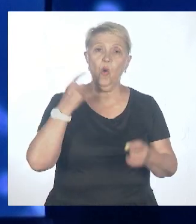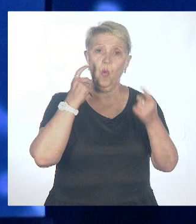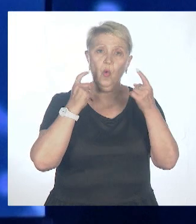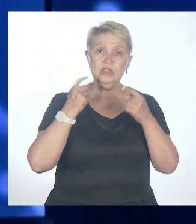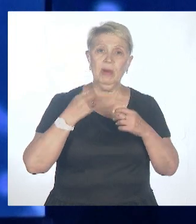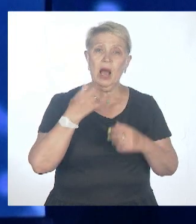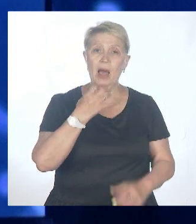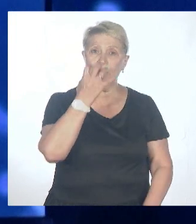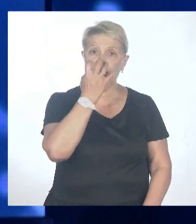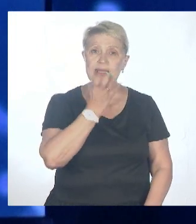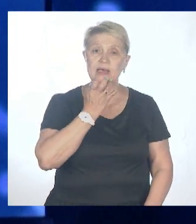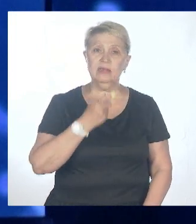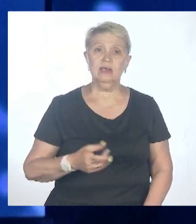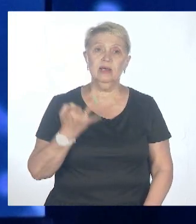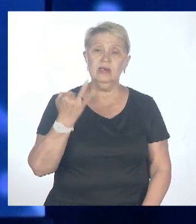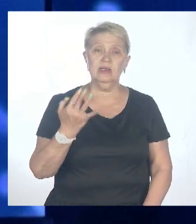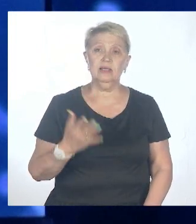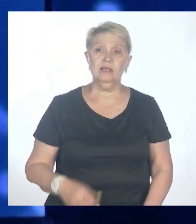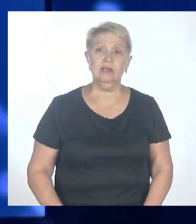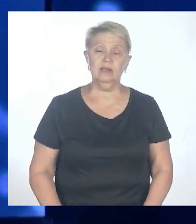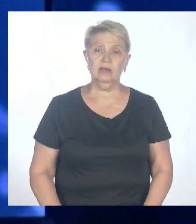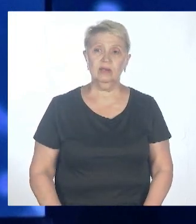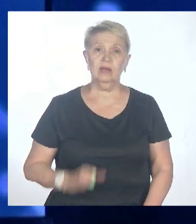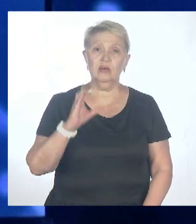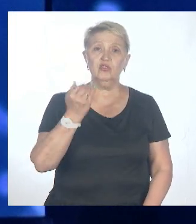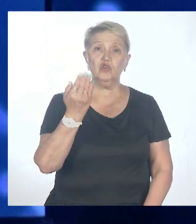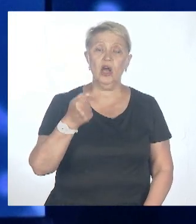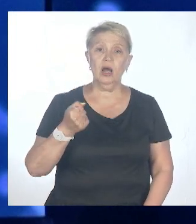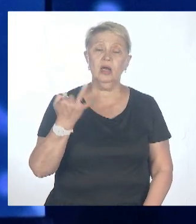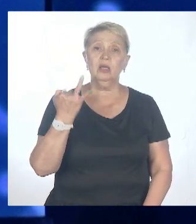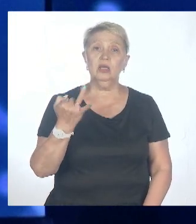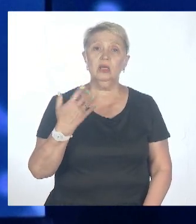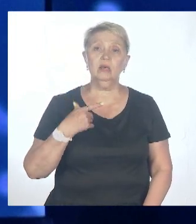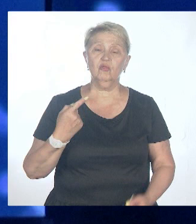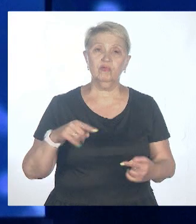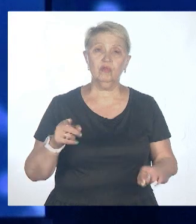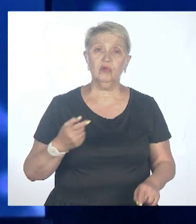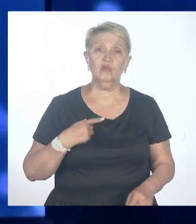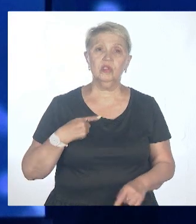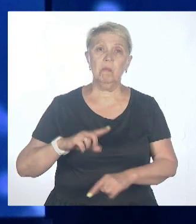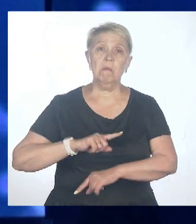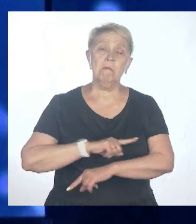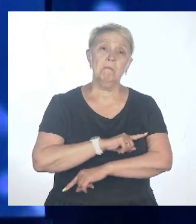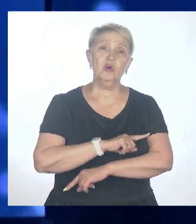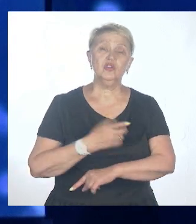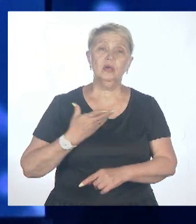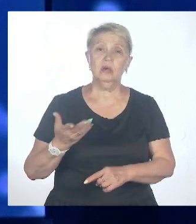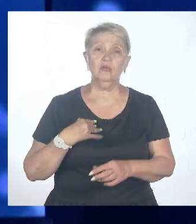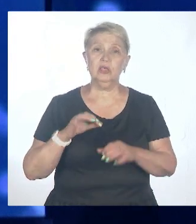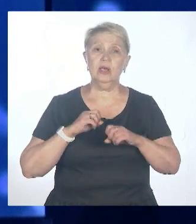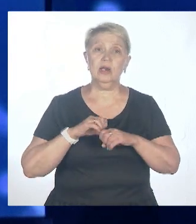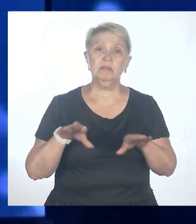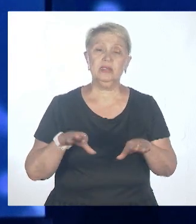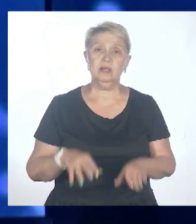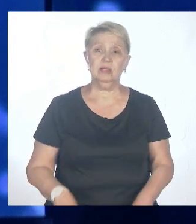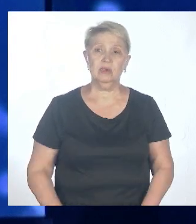но конкретно и в Штаты, и в принципе она распространяется вообще не обезьян, а грызунами. Да. И мне очень говорят, гамбийская хомяковая